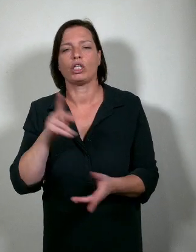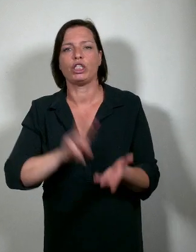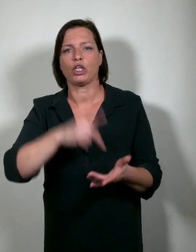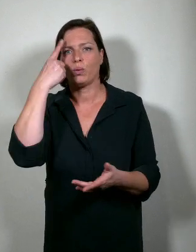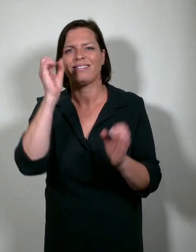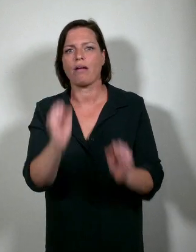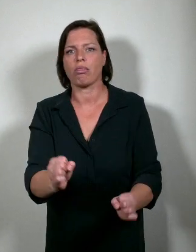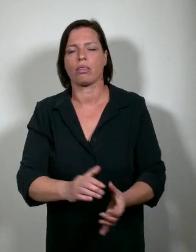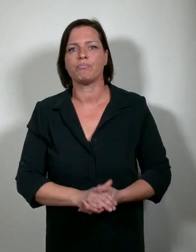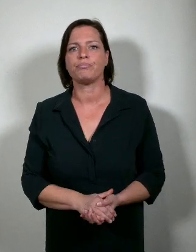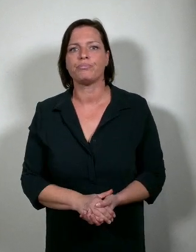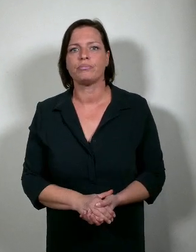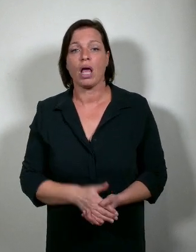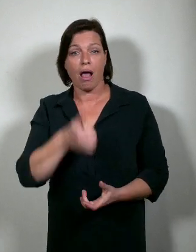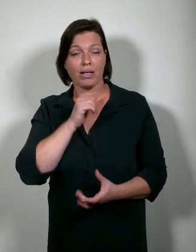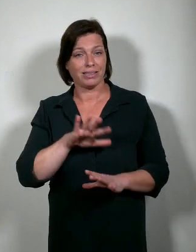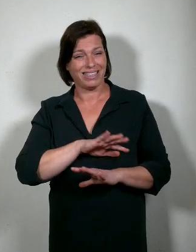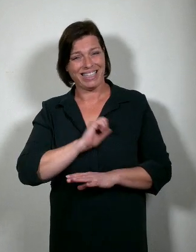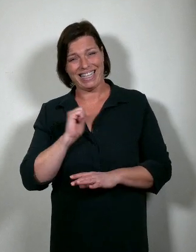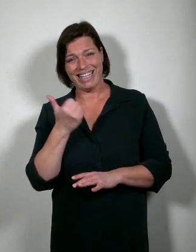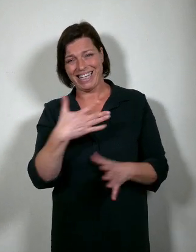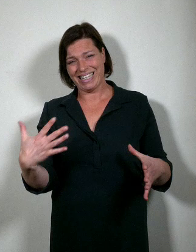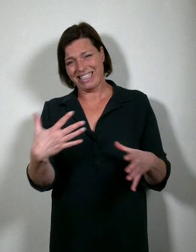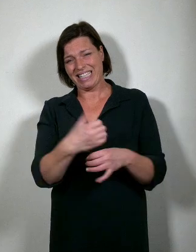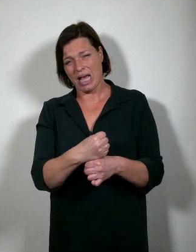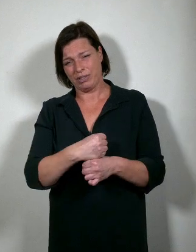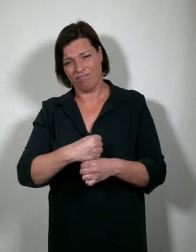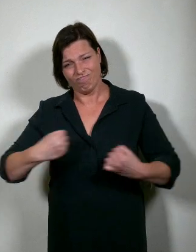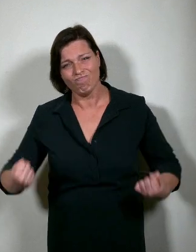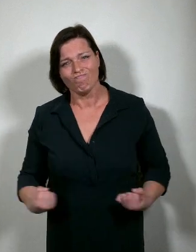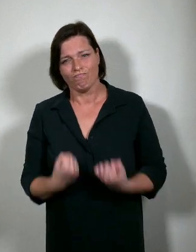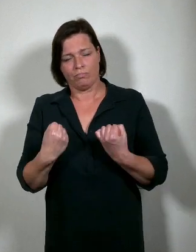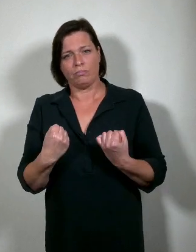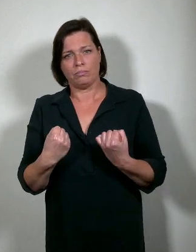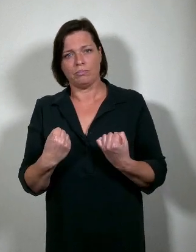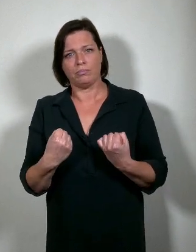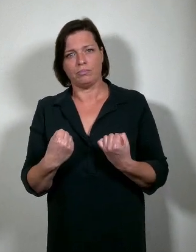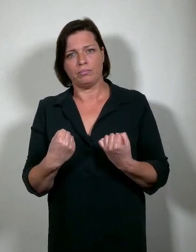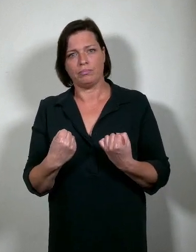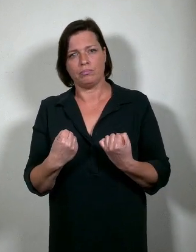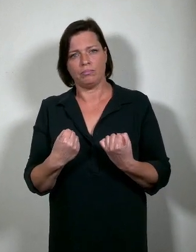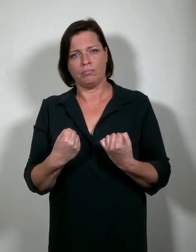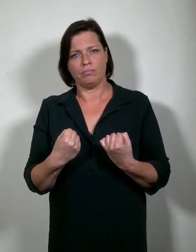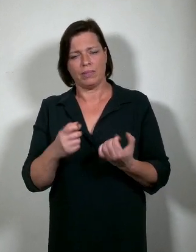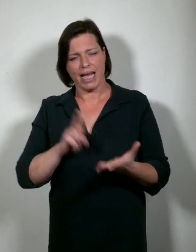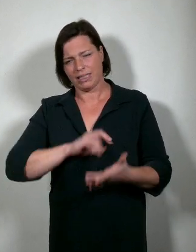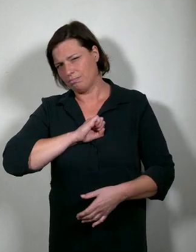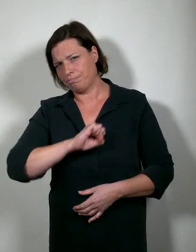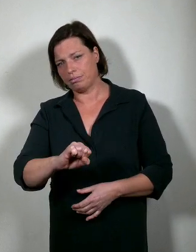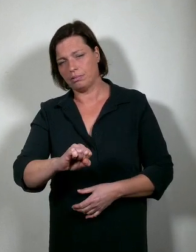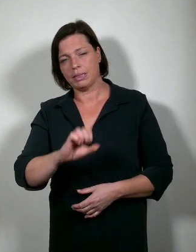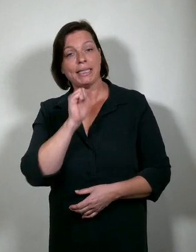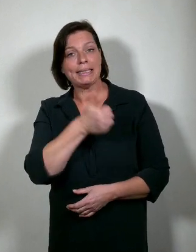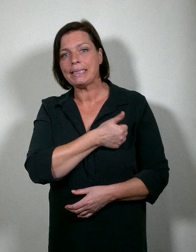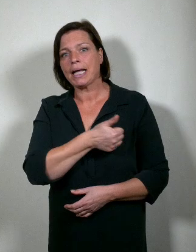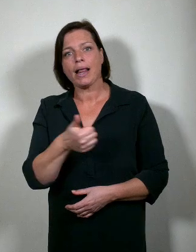het kan. Als we allemaal samen aan hetzelfde deel trekken. Als we ervoor gaan, niet alleen binnen,